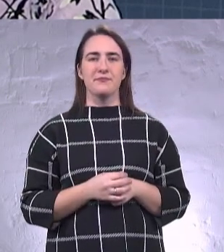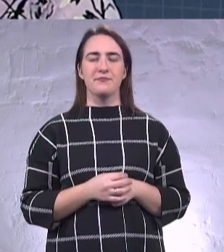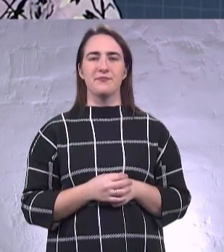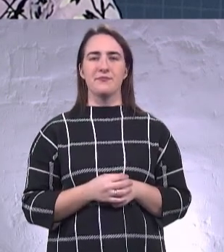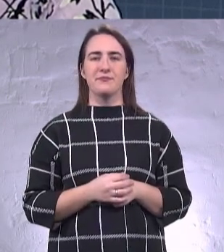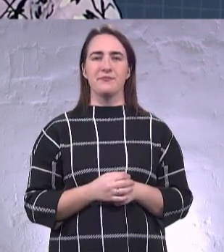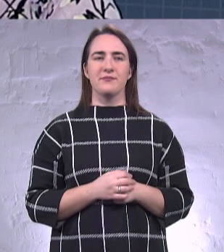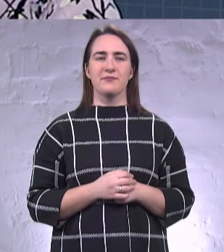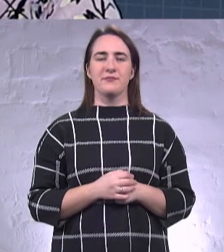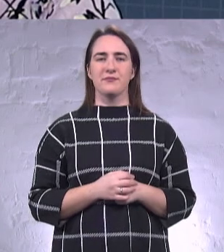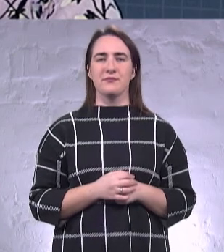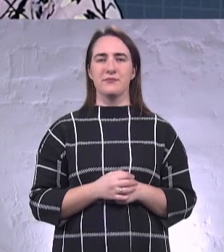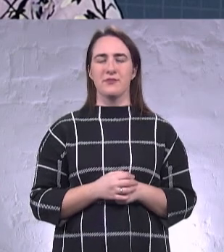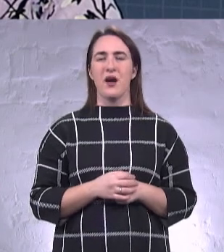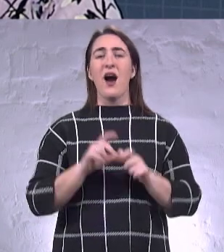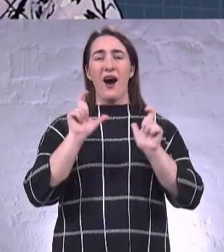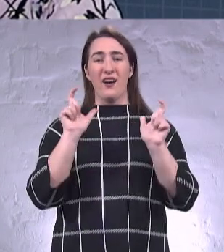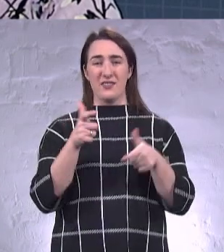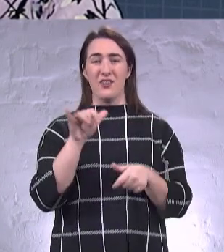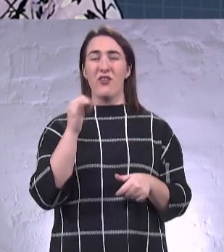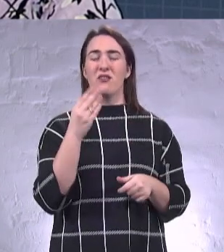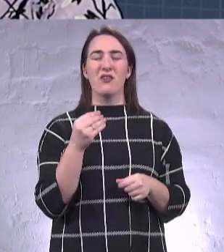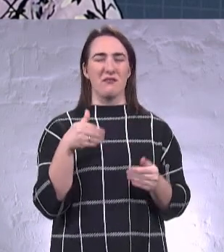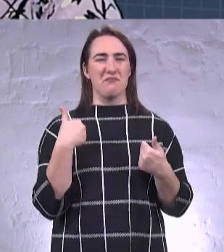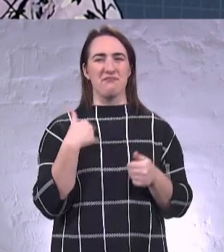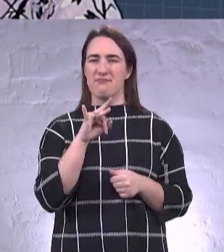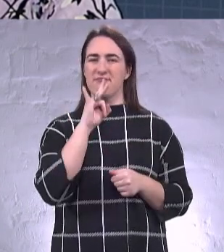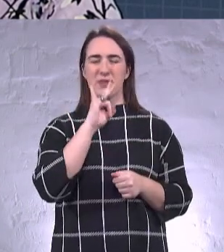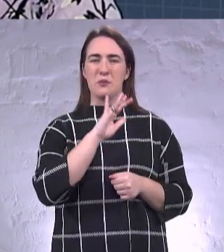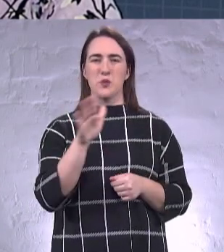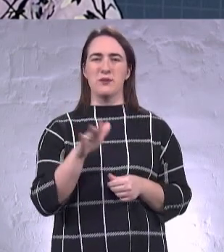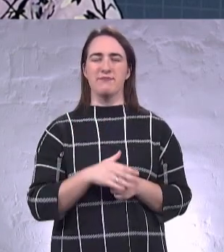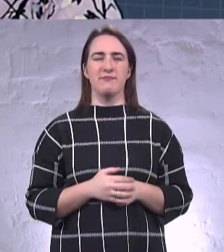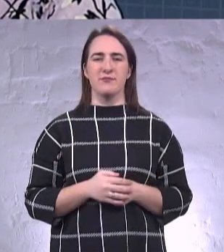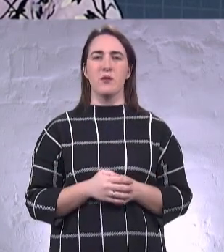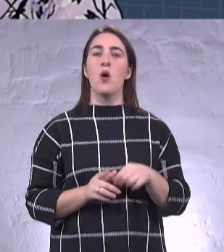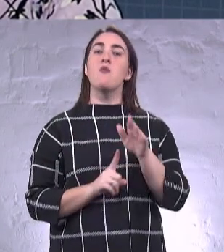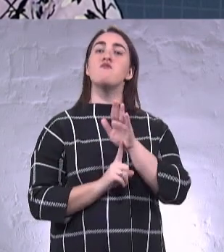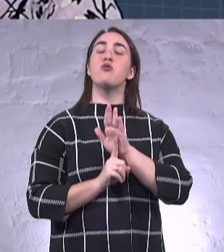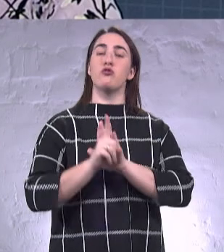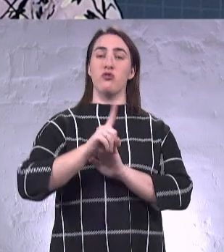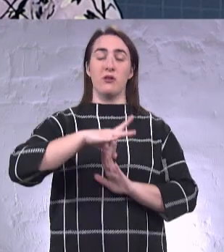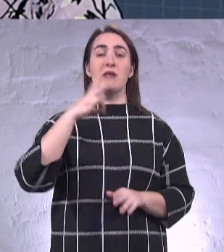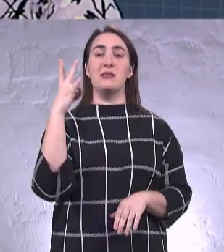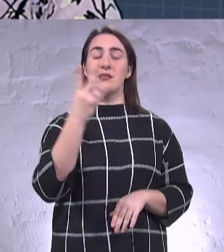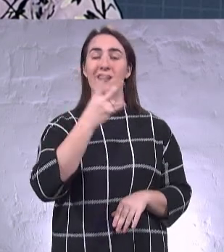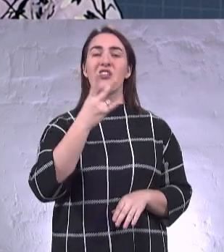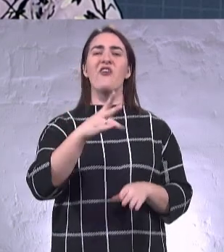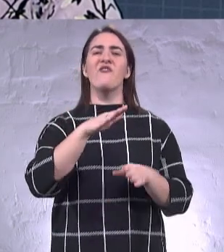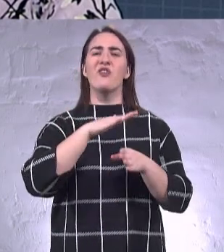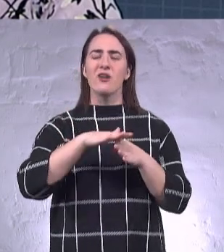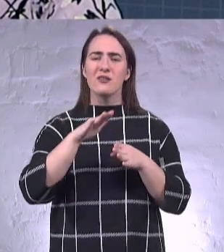Він нічого не дасть карантин вихідного дня. Починати треба з виконання